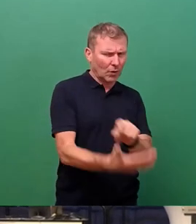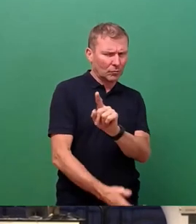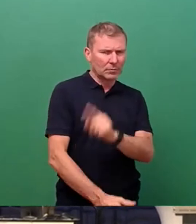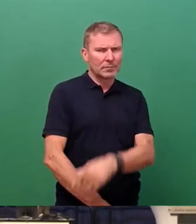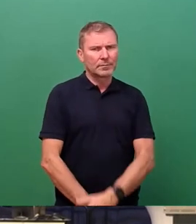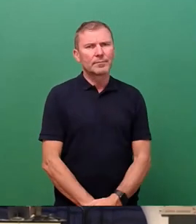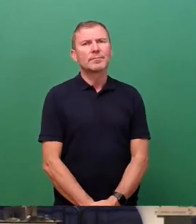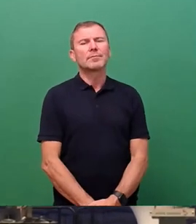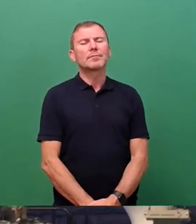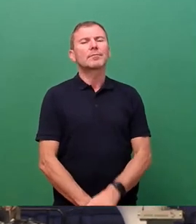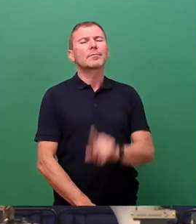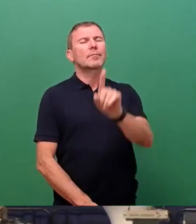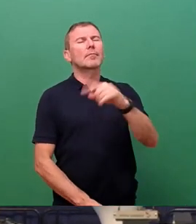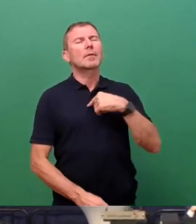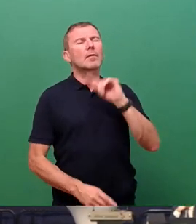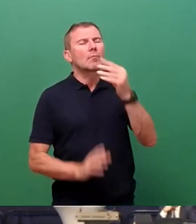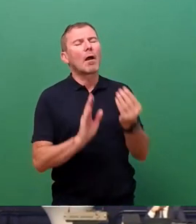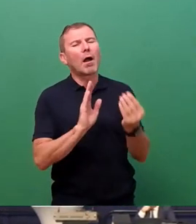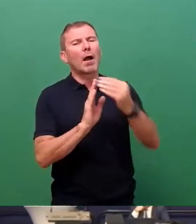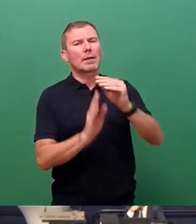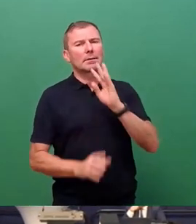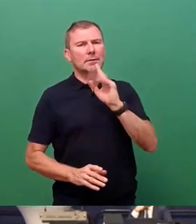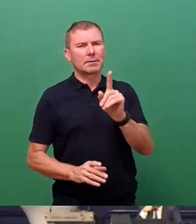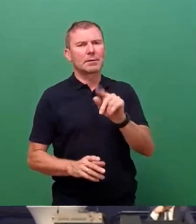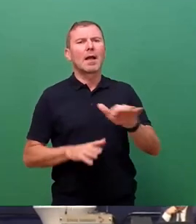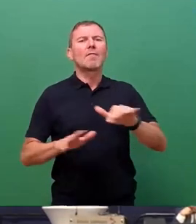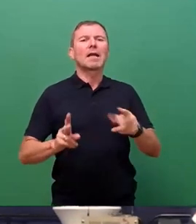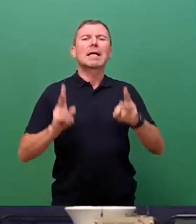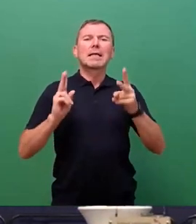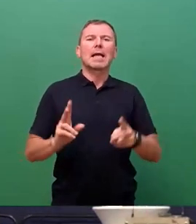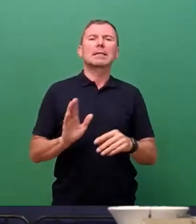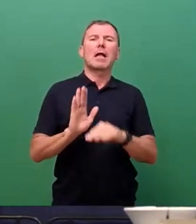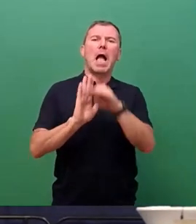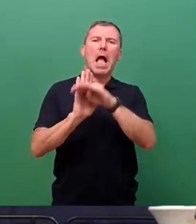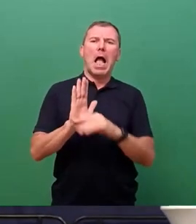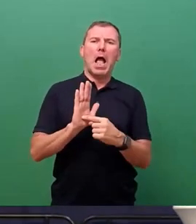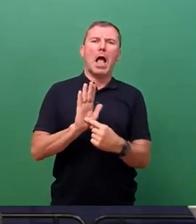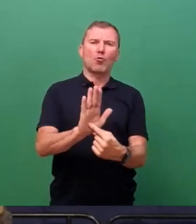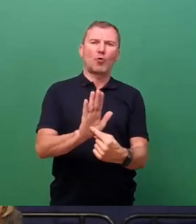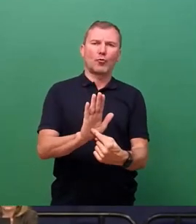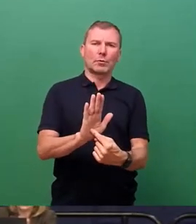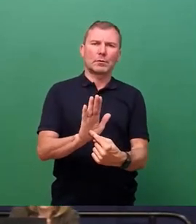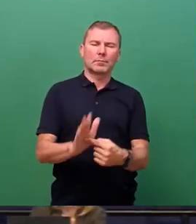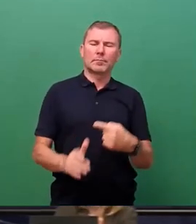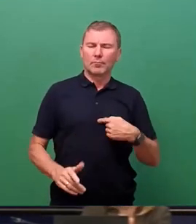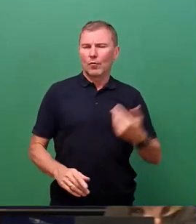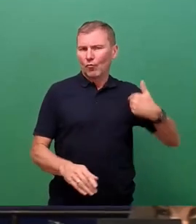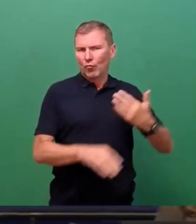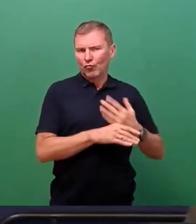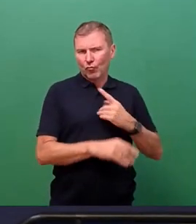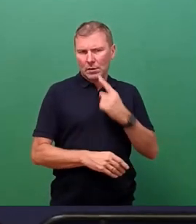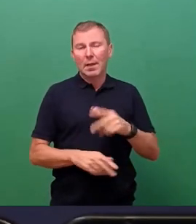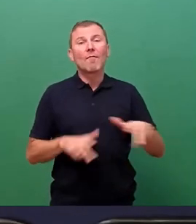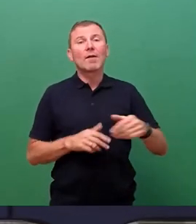Vielleicht kann ich Ihnen noch ergänzend dazu sagen, dass es um eine verkehrsrechtliche Anordnung handelt. Ich wiederhole das noch mal. Eine verkehrsrechtliche